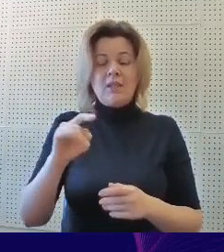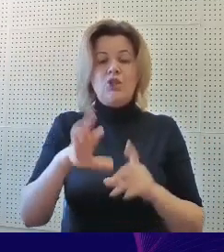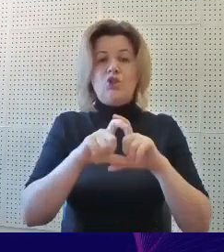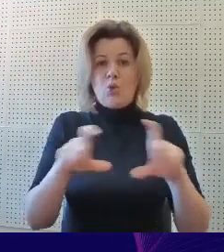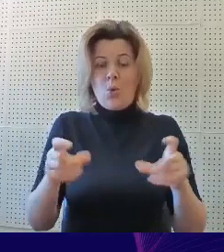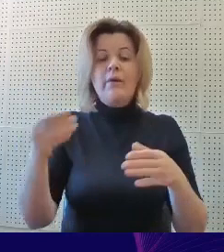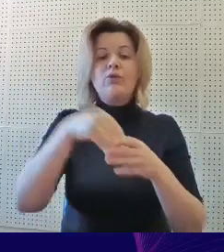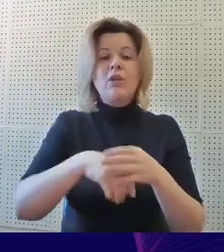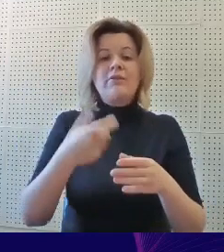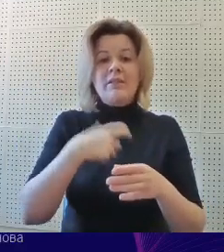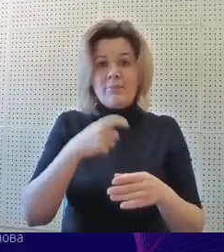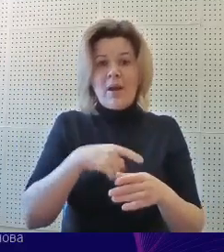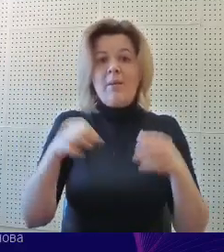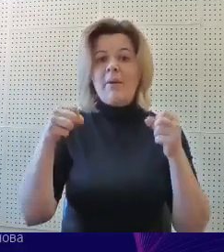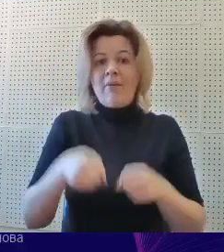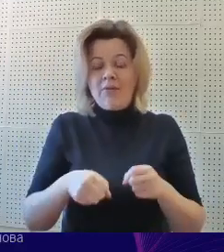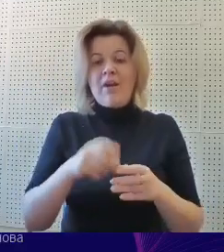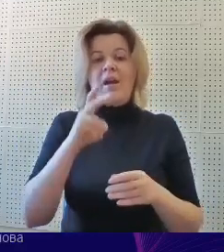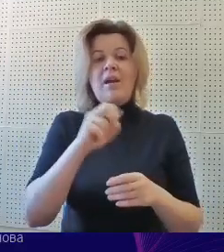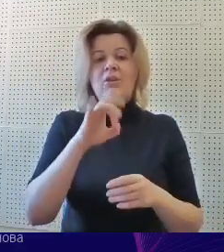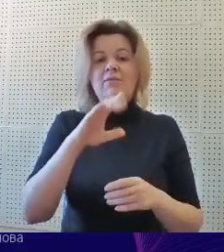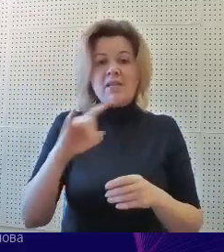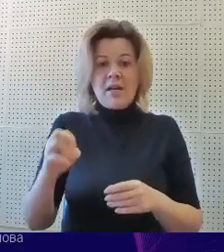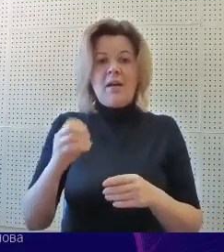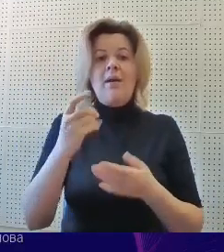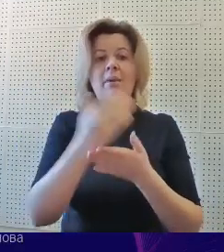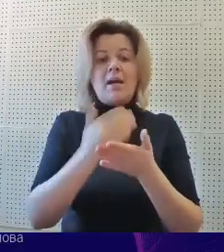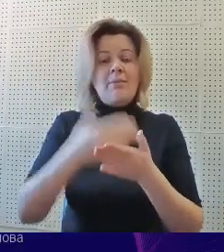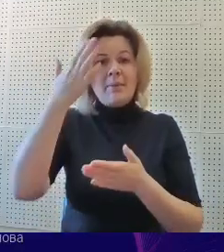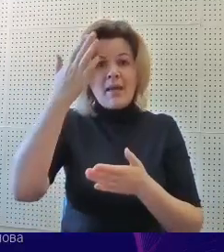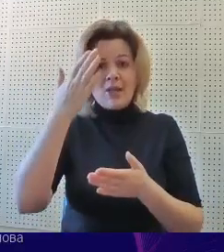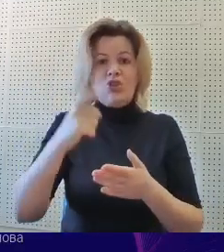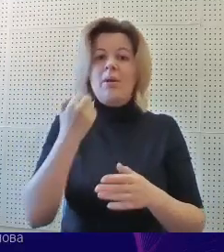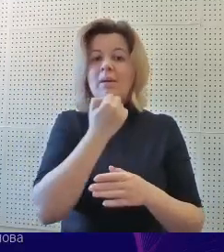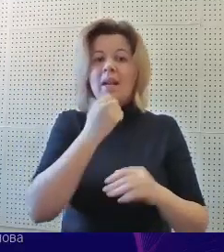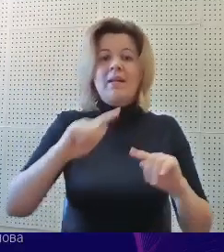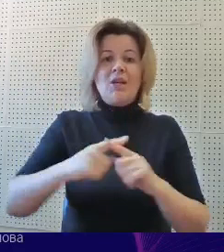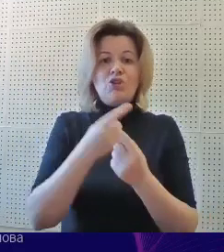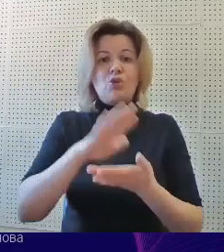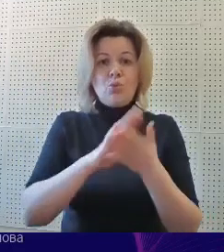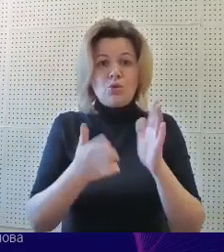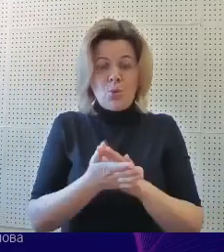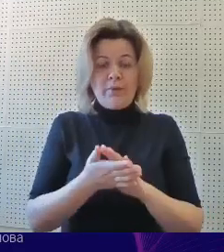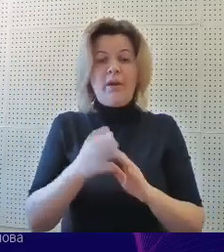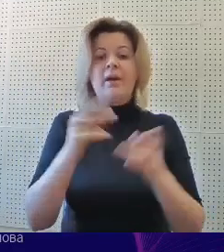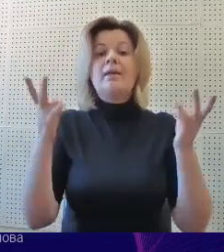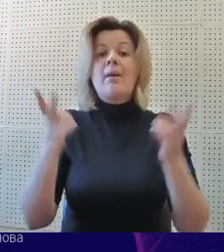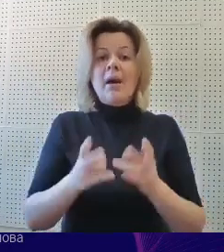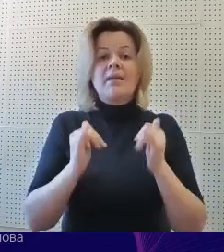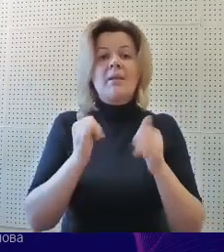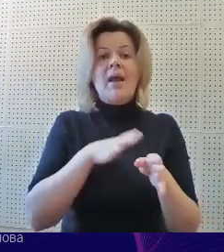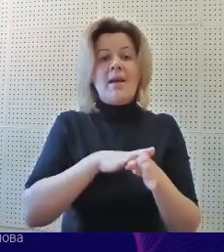школы, включающие в себя нормативно-правовые, кадровые, программно-методические, материально-технические условия,